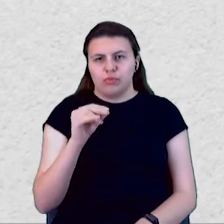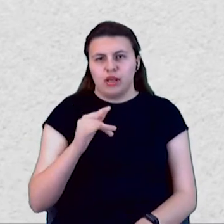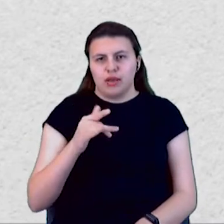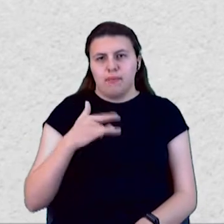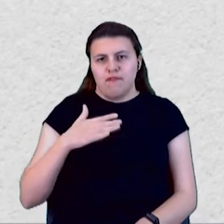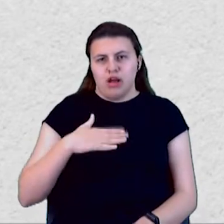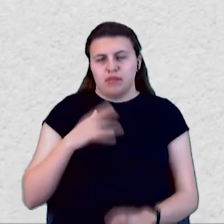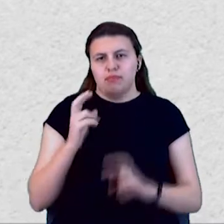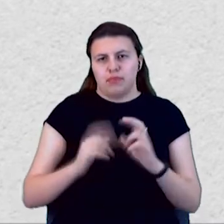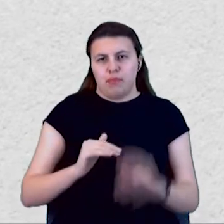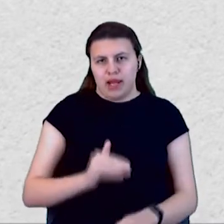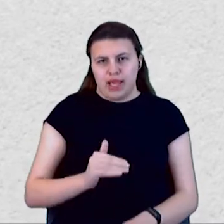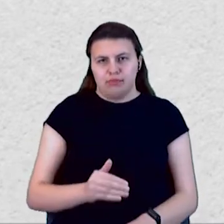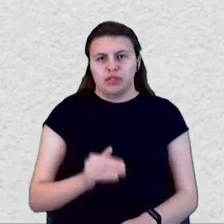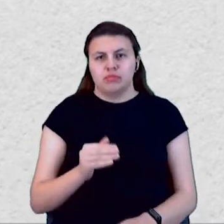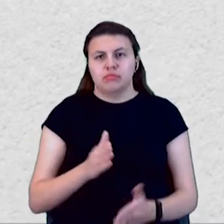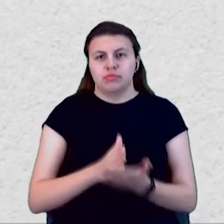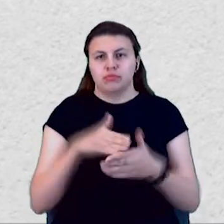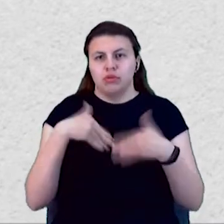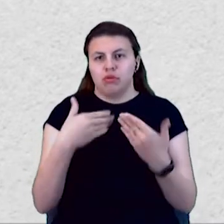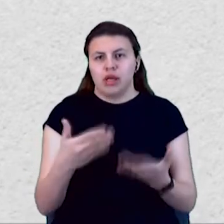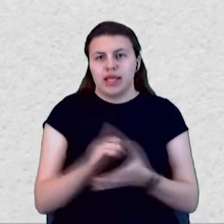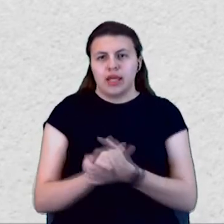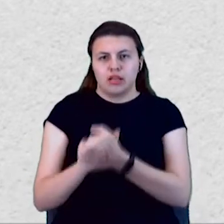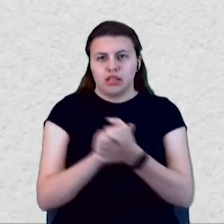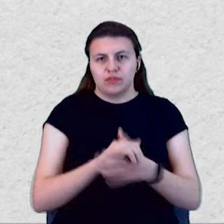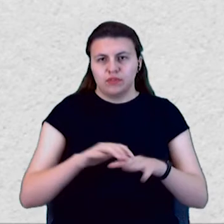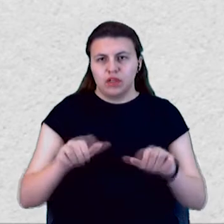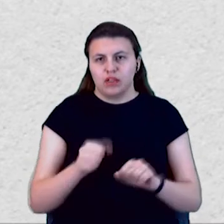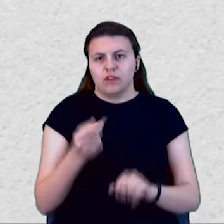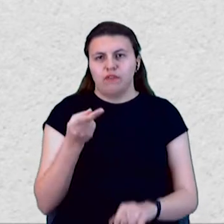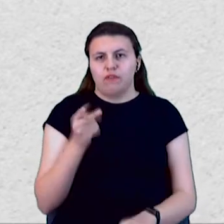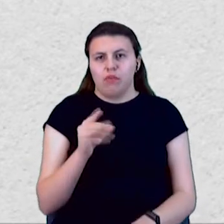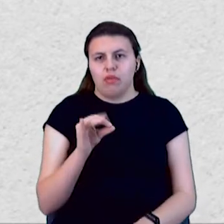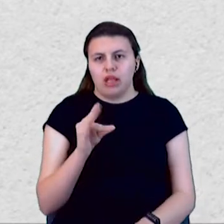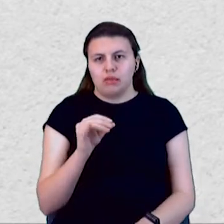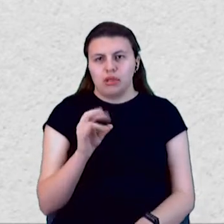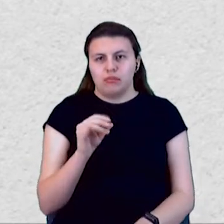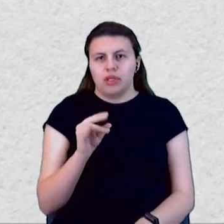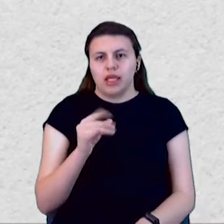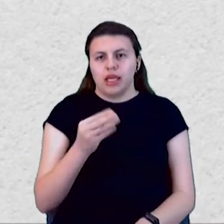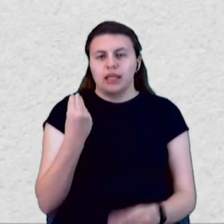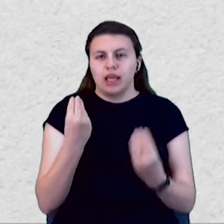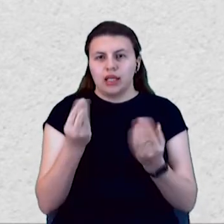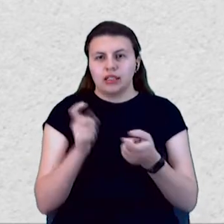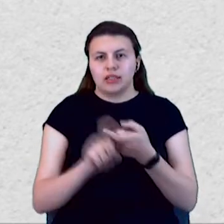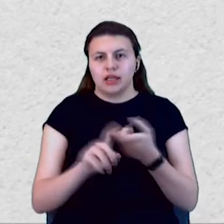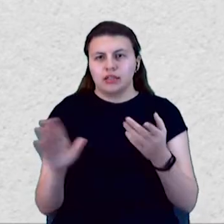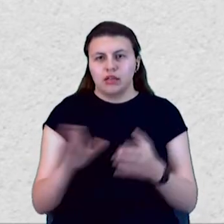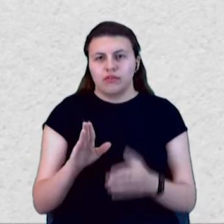Партія пропонує у передвиборчій програмі «Єдність влади», двопалатний парламент, якісний та незалежний від політики державний апарат,